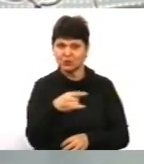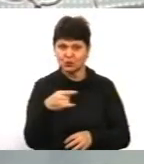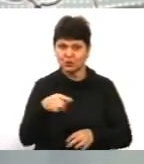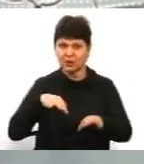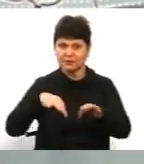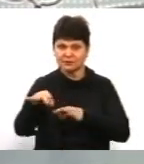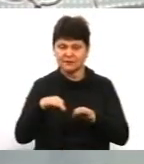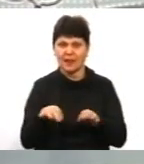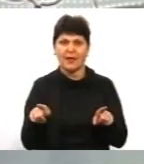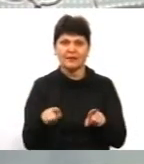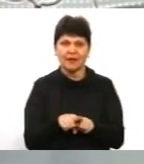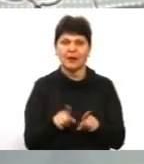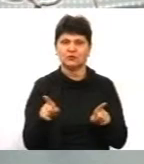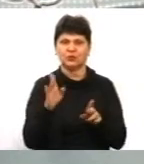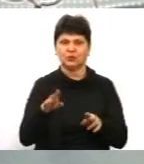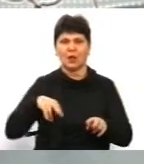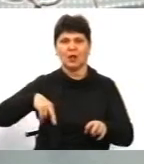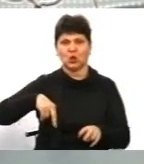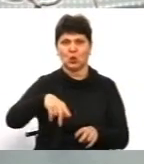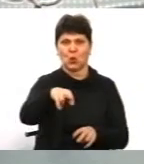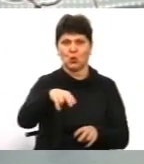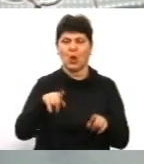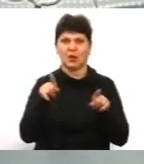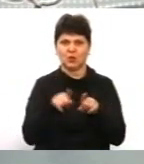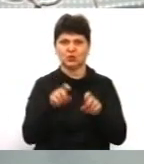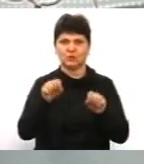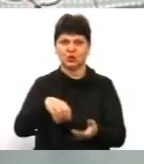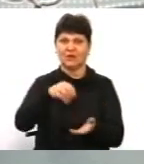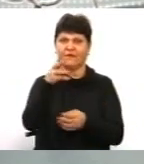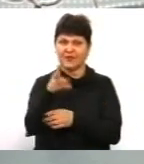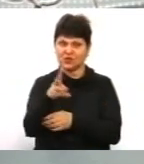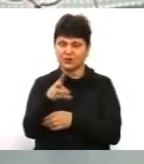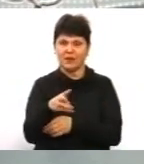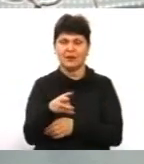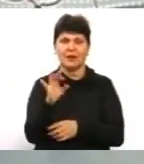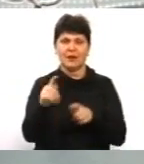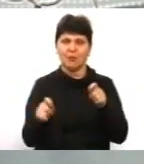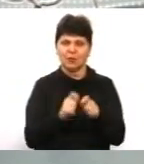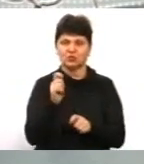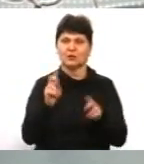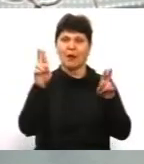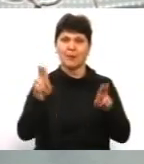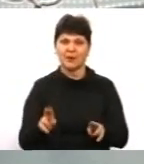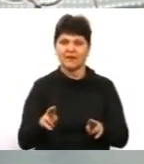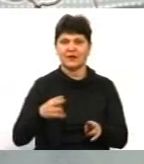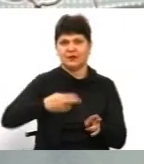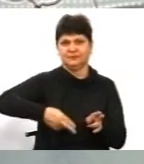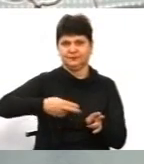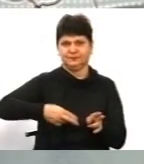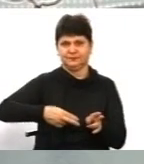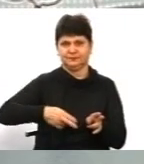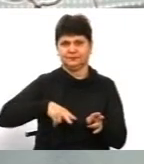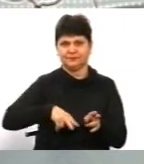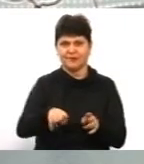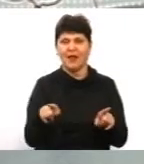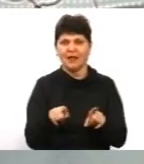навіть таке, що рух по тротуару можуть фіксувати і порушення правил проїзду залізничних переїздів. В такому